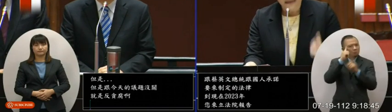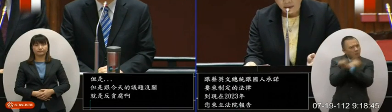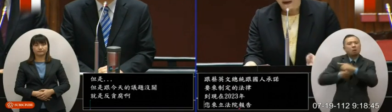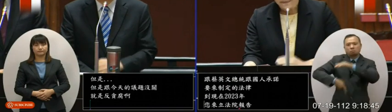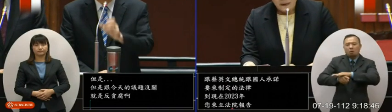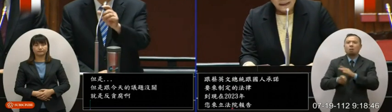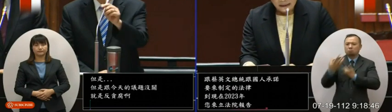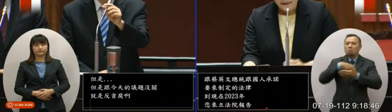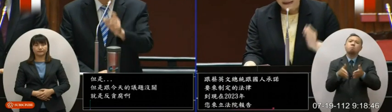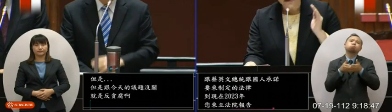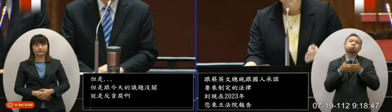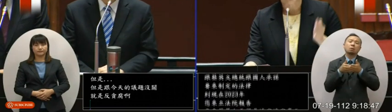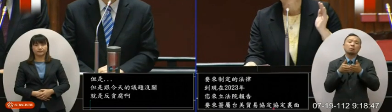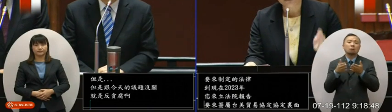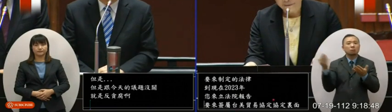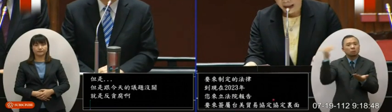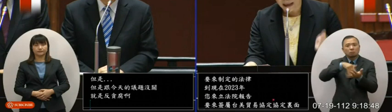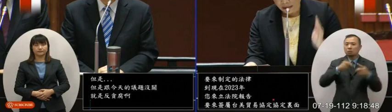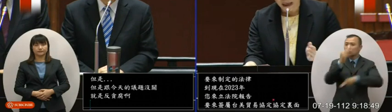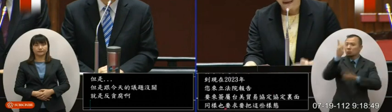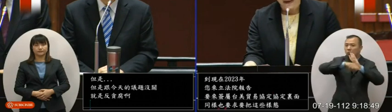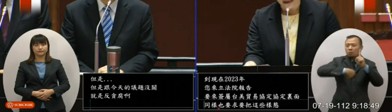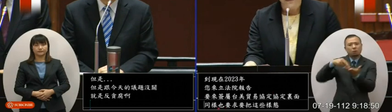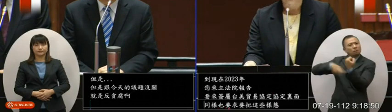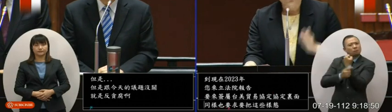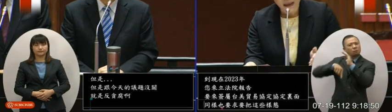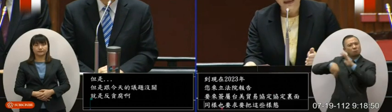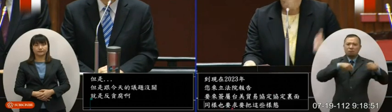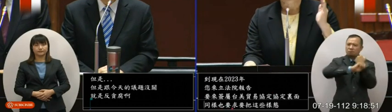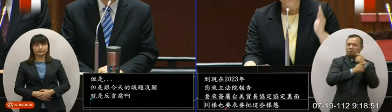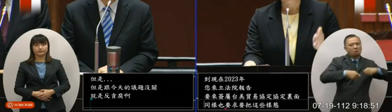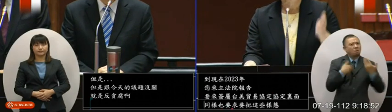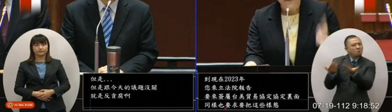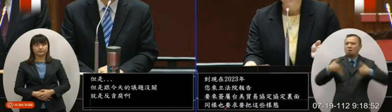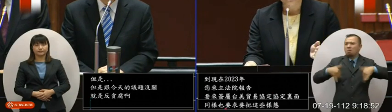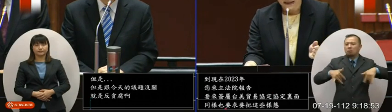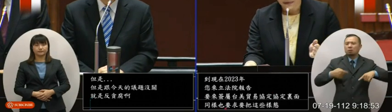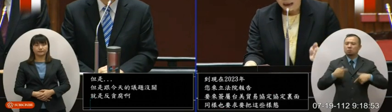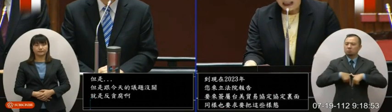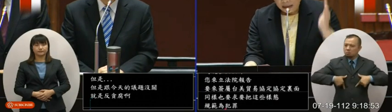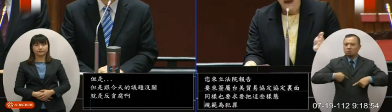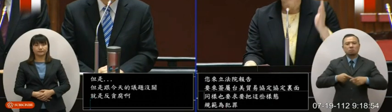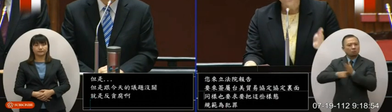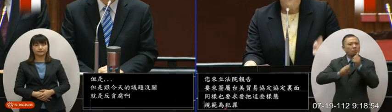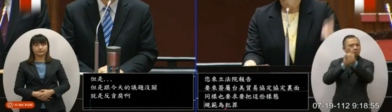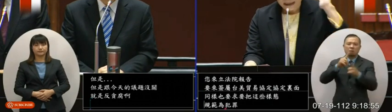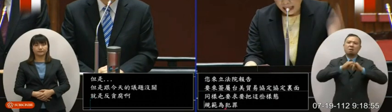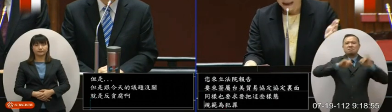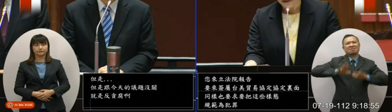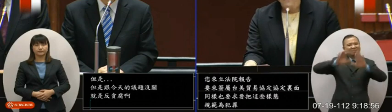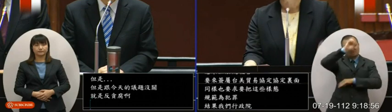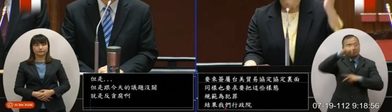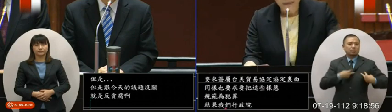犯罪结果我们行政院到现在还没有把法案送到立法院来所以我必须要很不客气的说只有民进